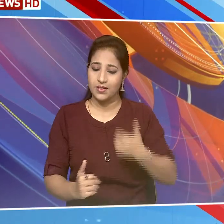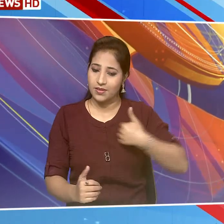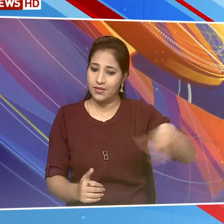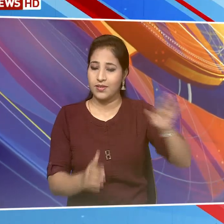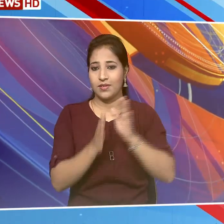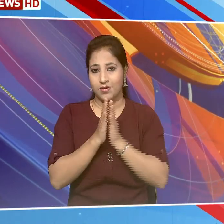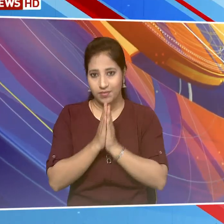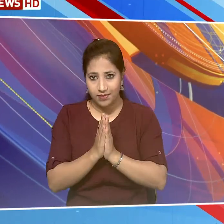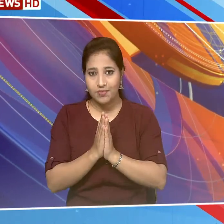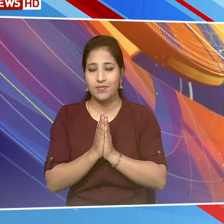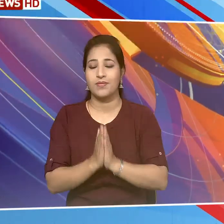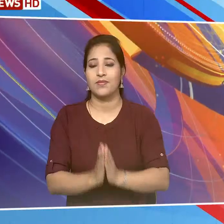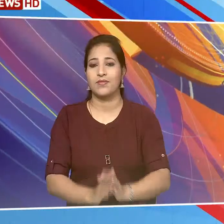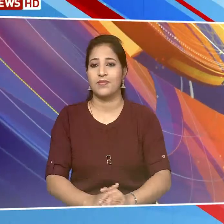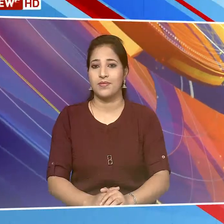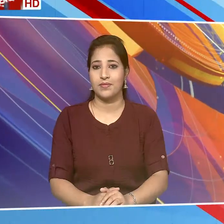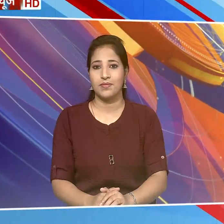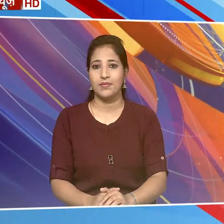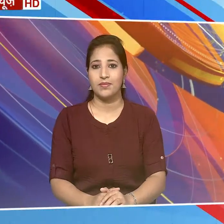जर्मती नमस्कार